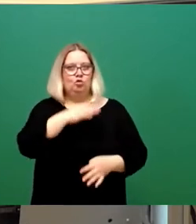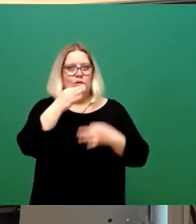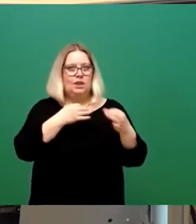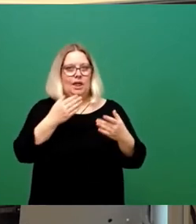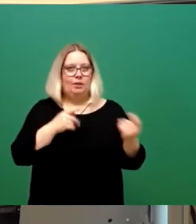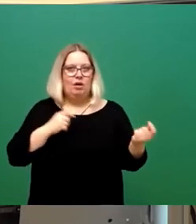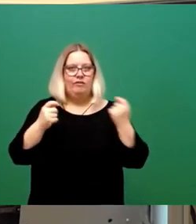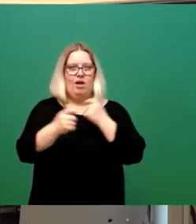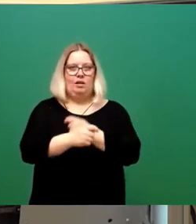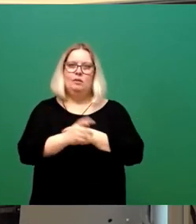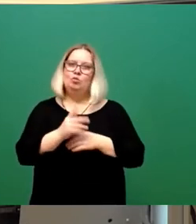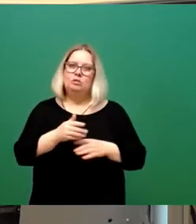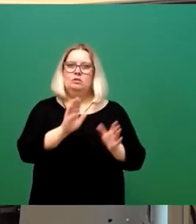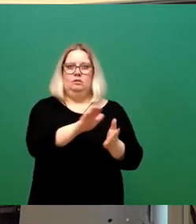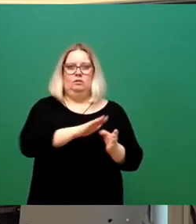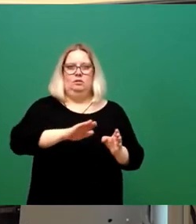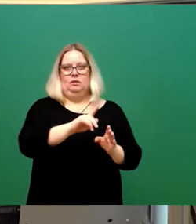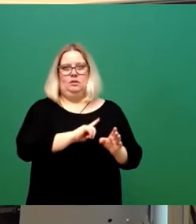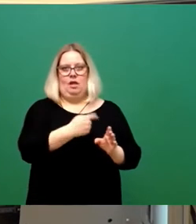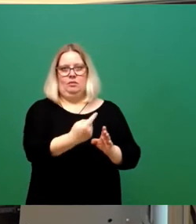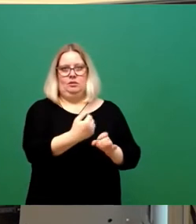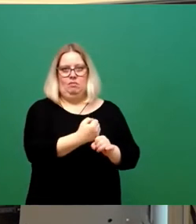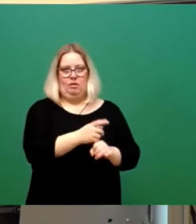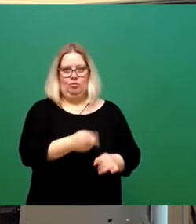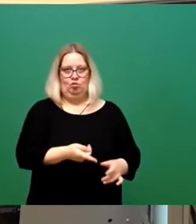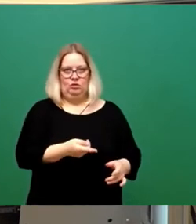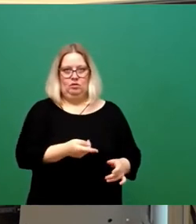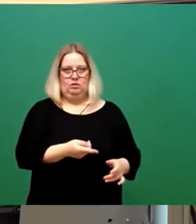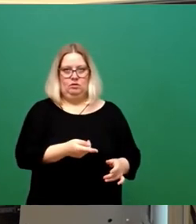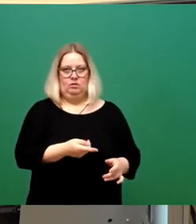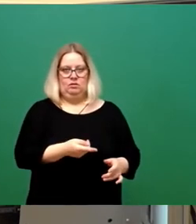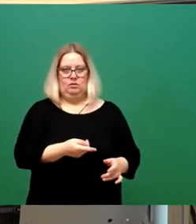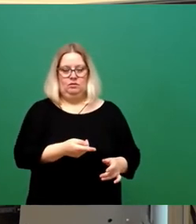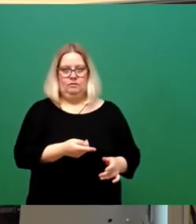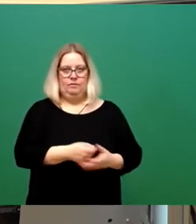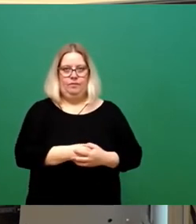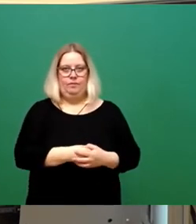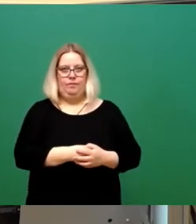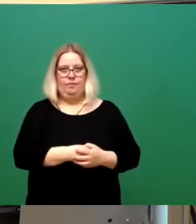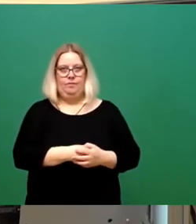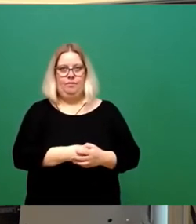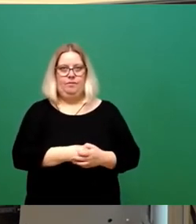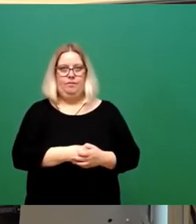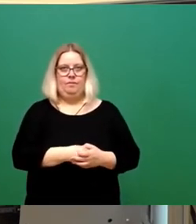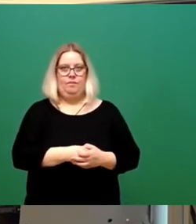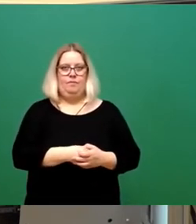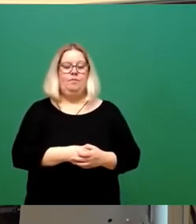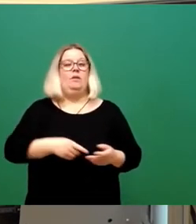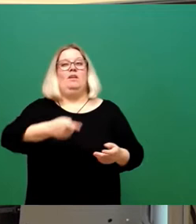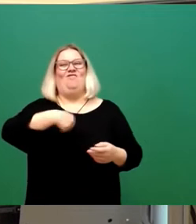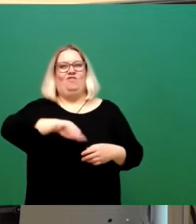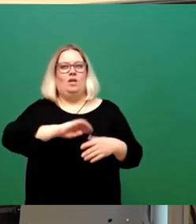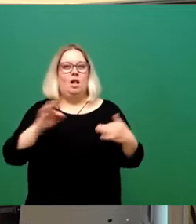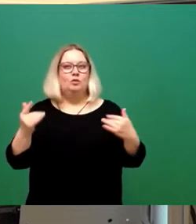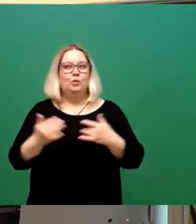muss für sich stehen und muss die Themen in diesem Bereich bearbeiten können. Wir als Grüne haben die ganze